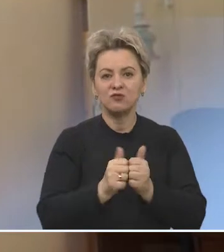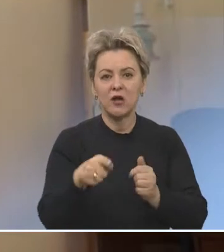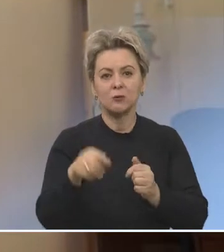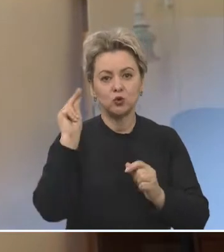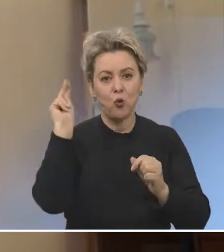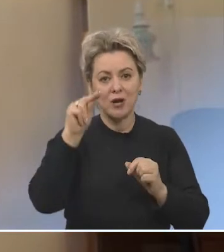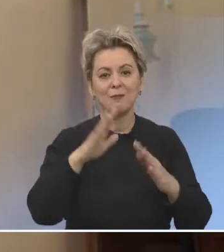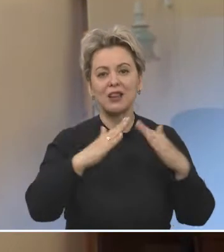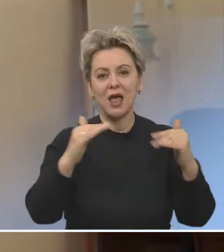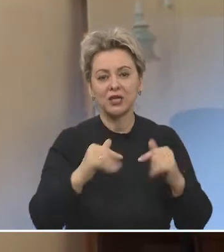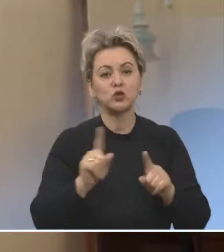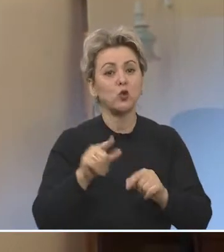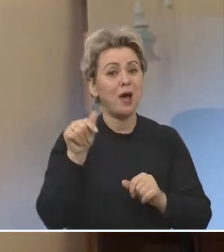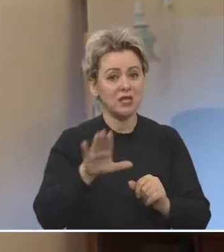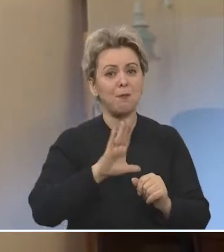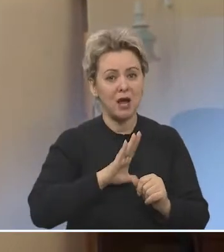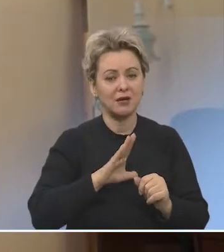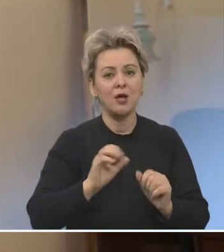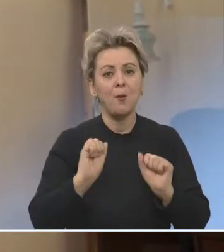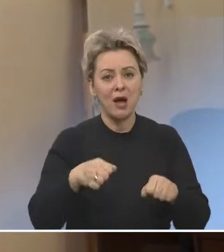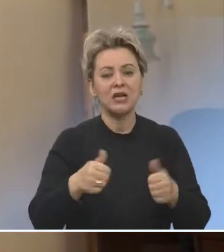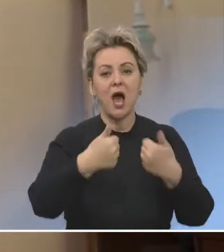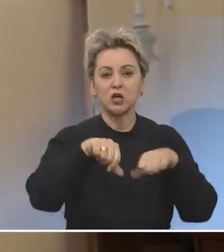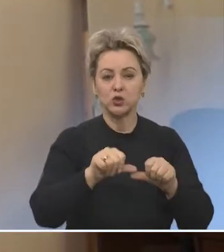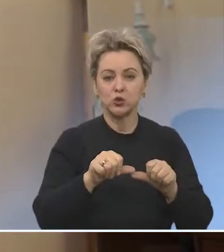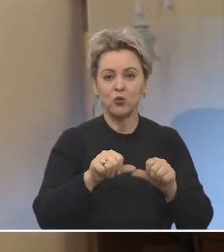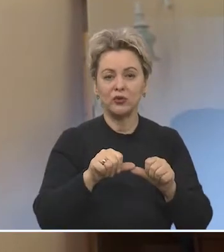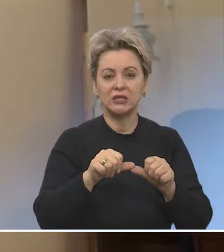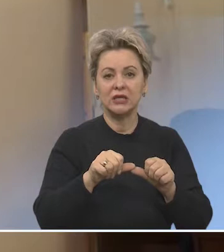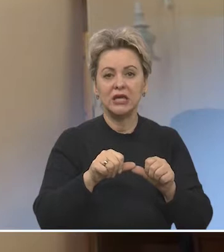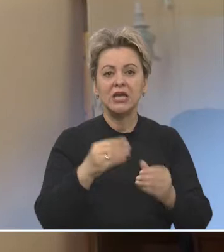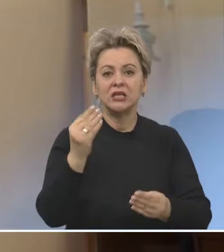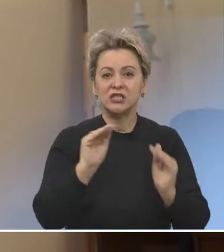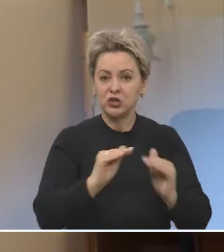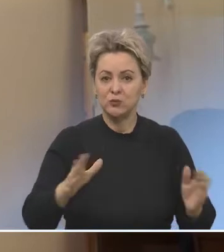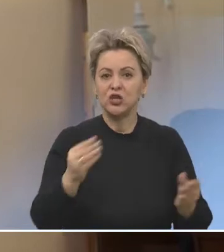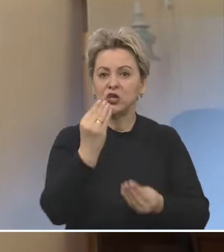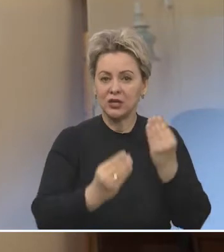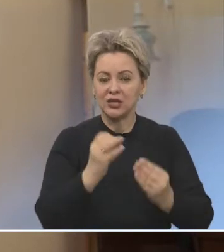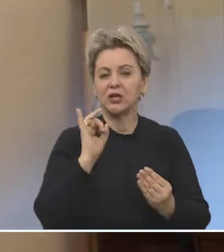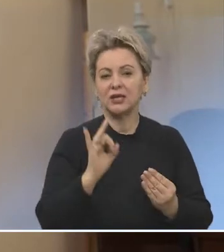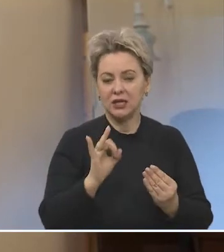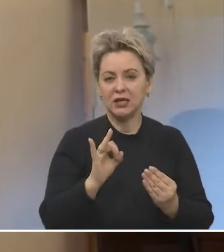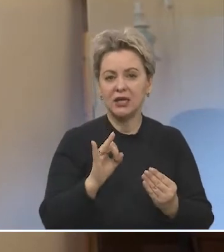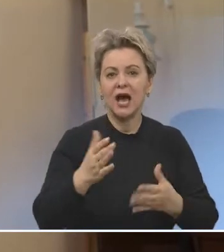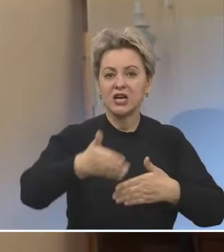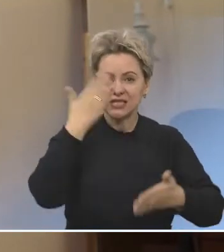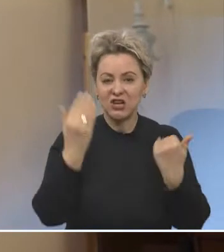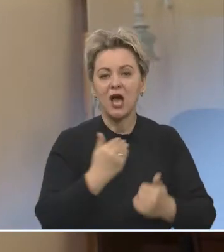работе в пришкольном лагере, так, чтобы они могли организовывать с ребятами игры и